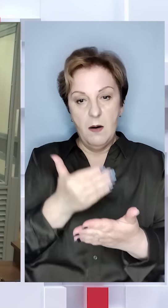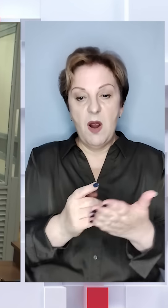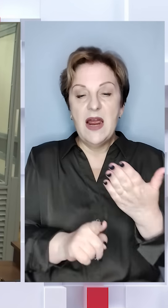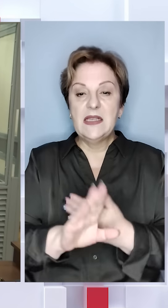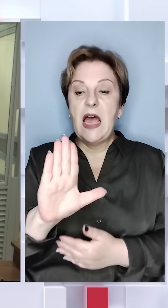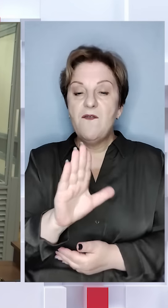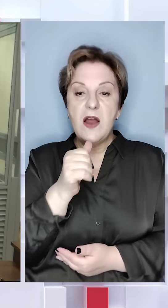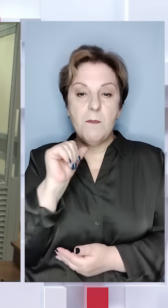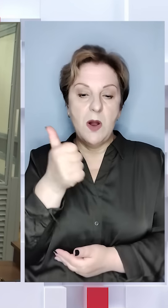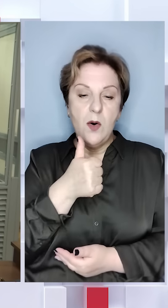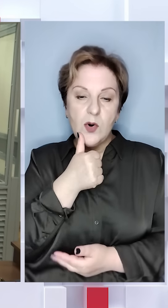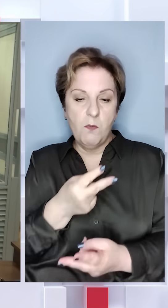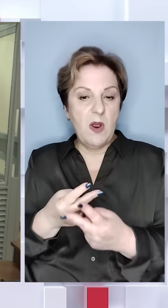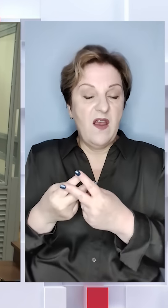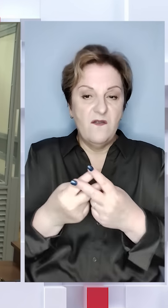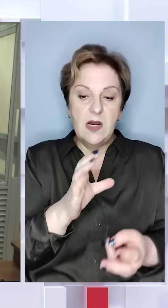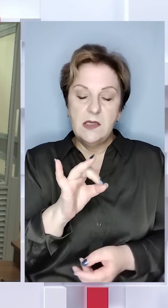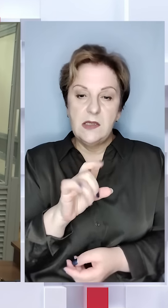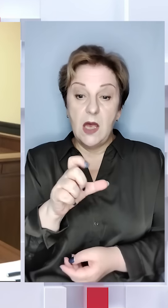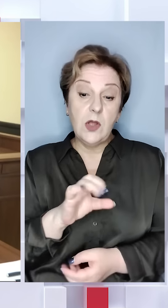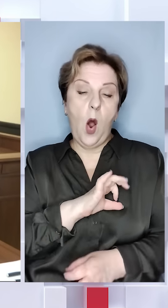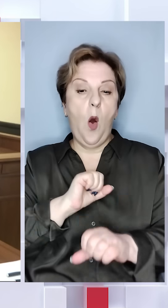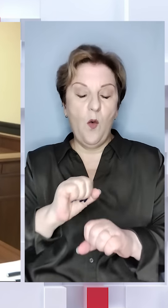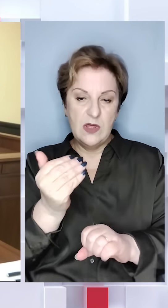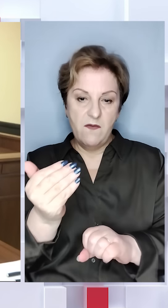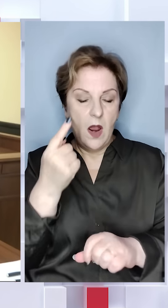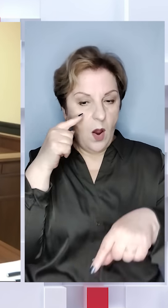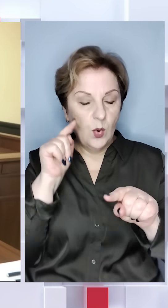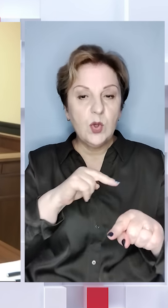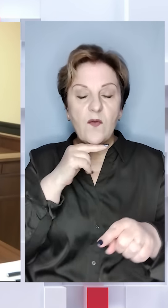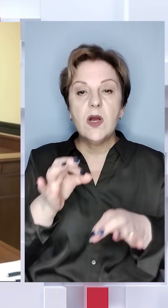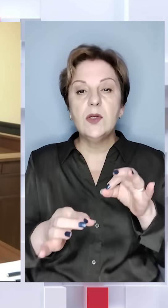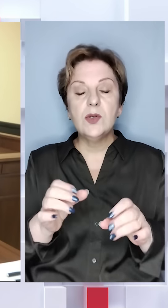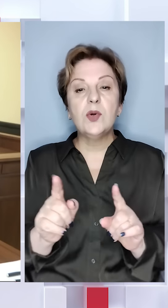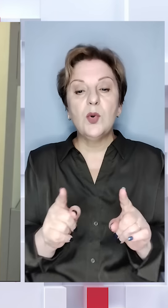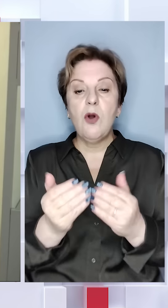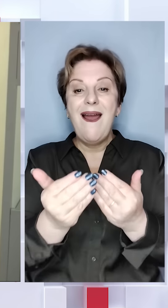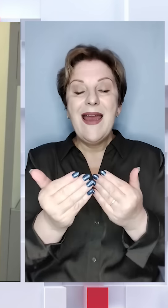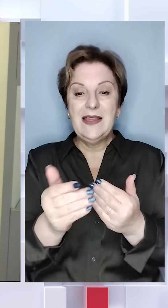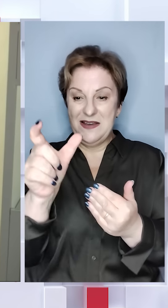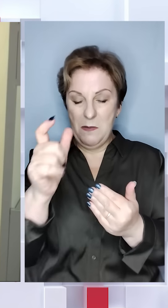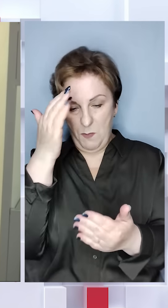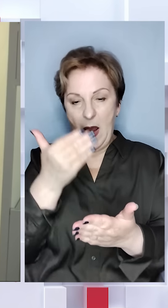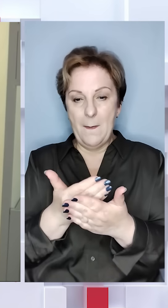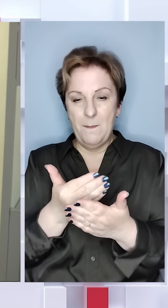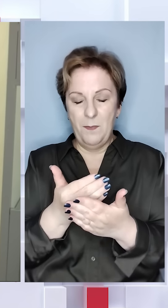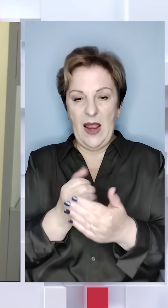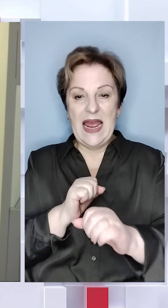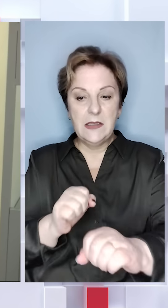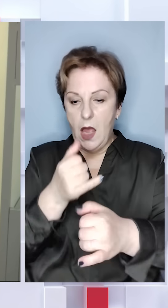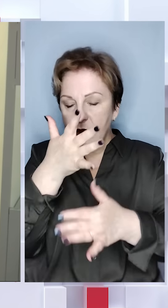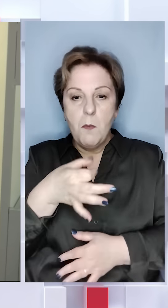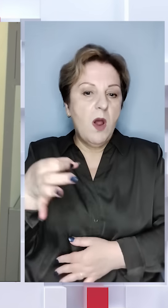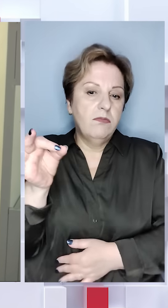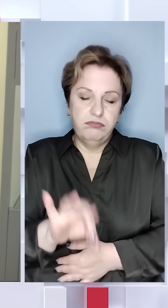і з вересням нового року перебуває в СІЗО. Відповідно, адвокати-бізнесмена акцентували увагу суду, що їхній підзахисний не може